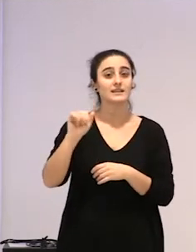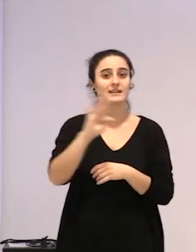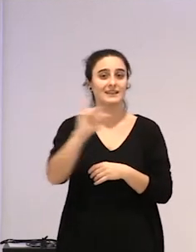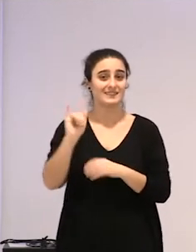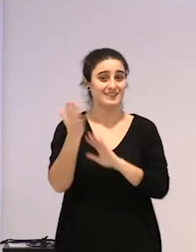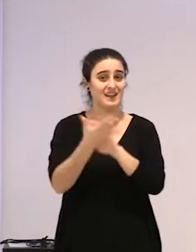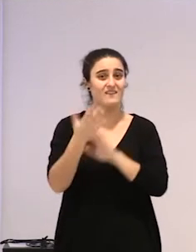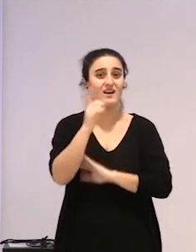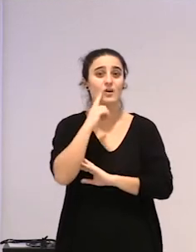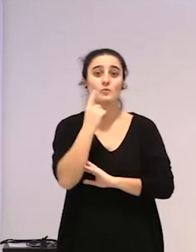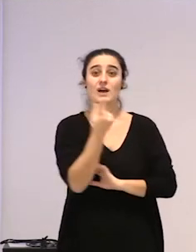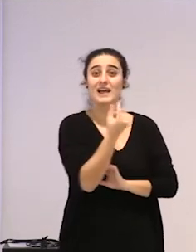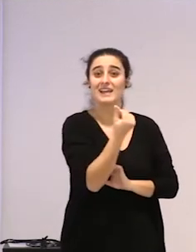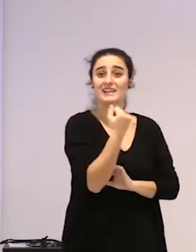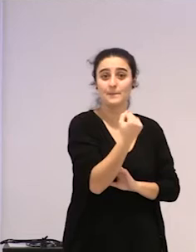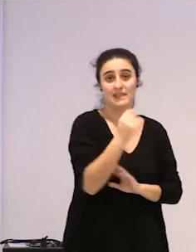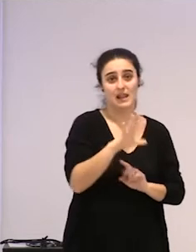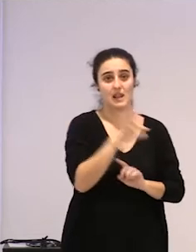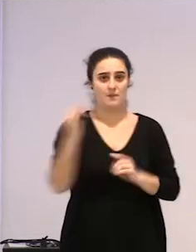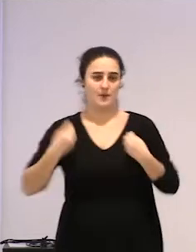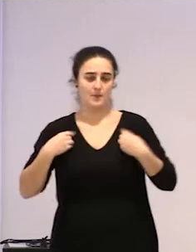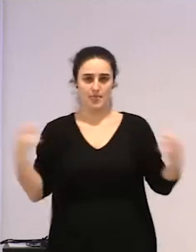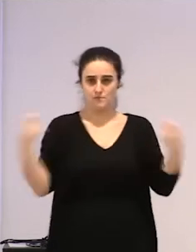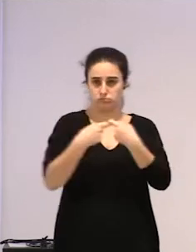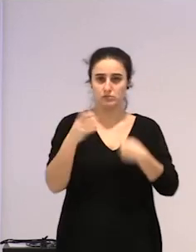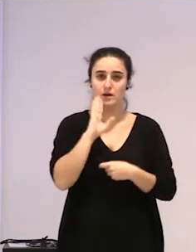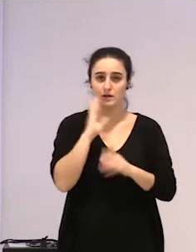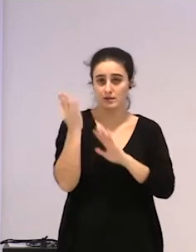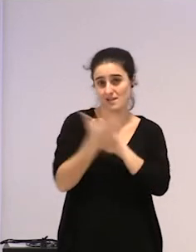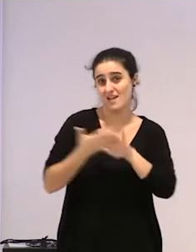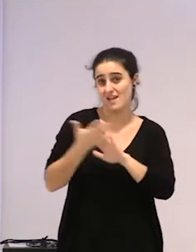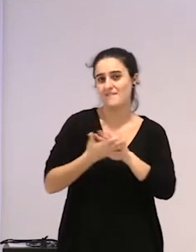bizitzaren arteko, eta alkarekin, ez? askenean,